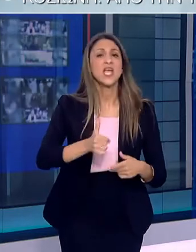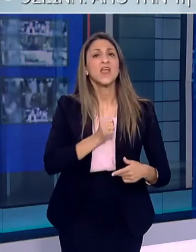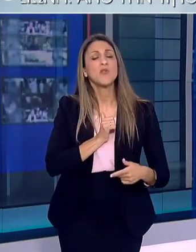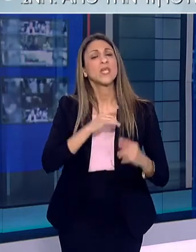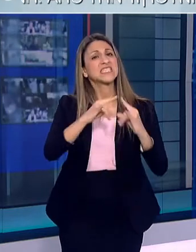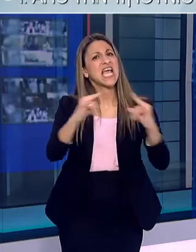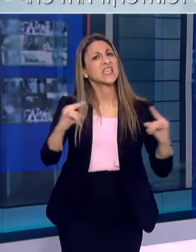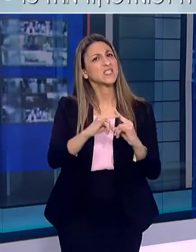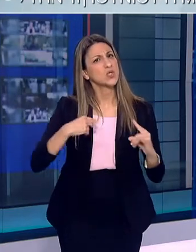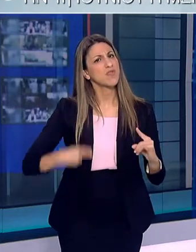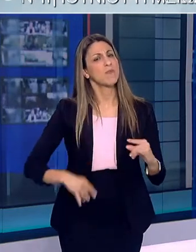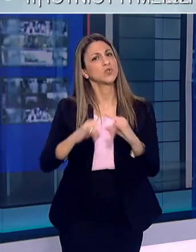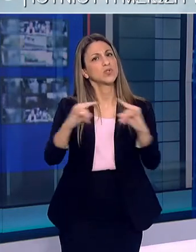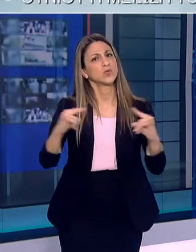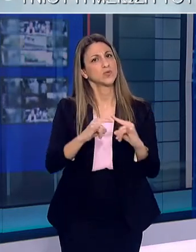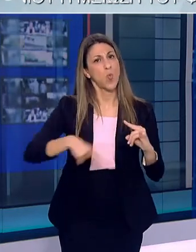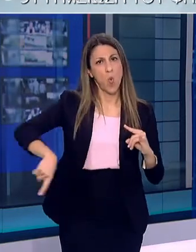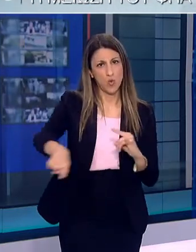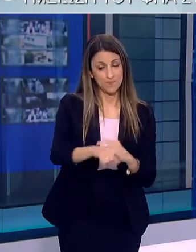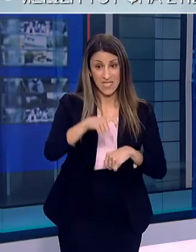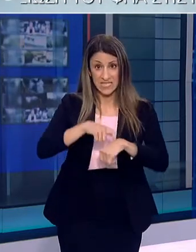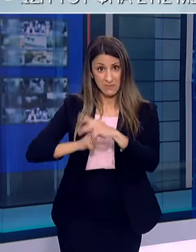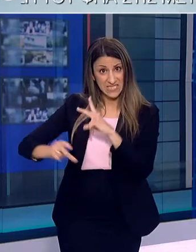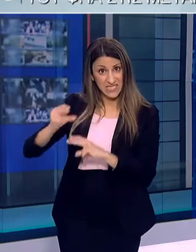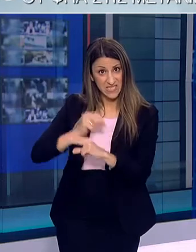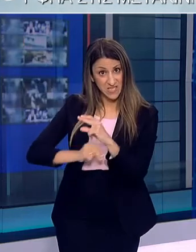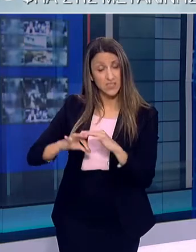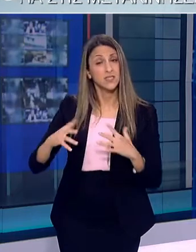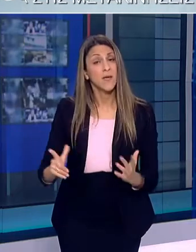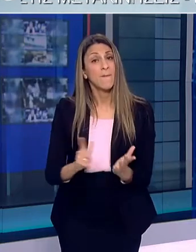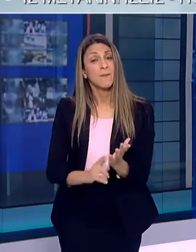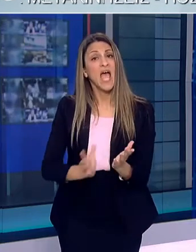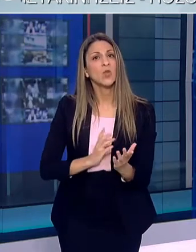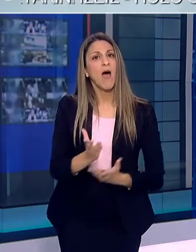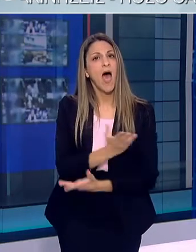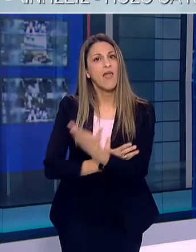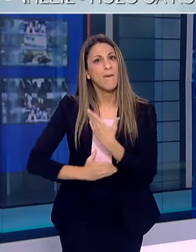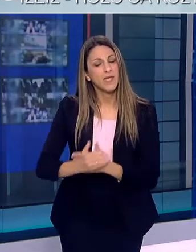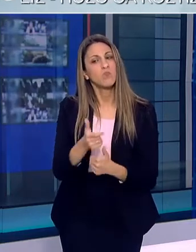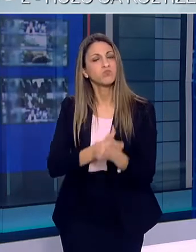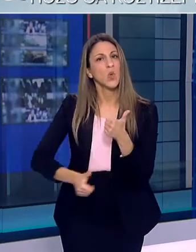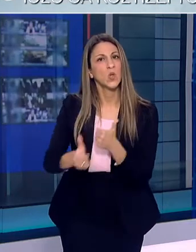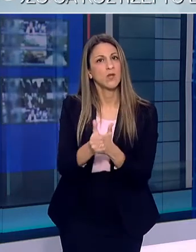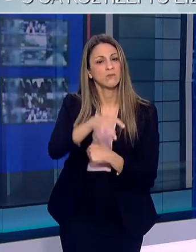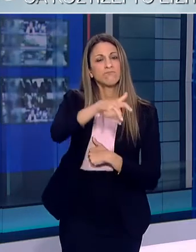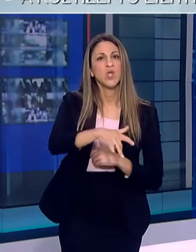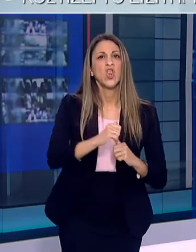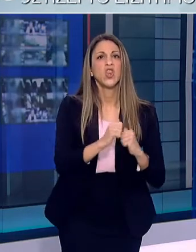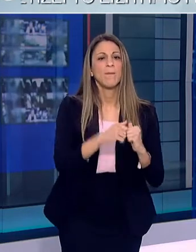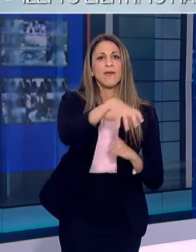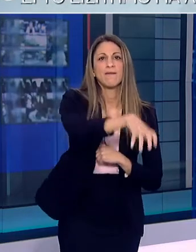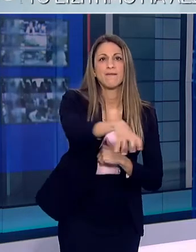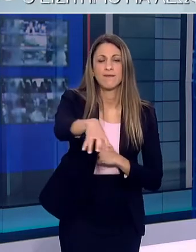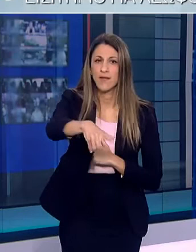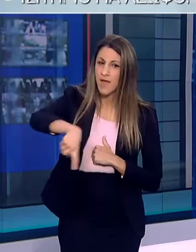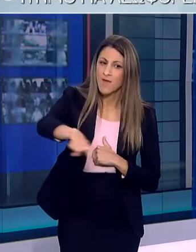κατασκηνώσεων Κατά τη συζήτηση δόθηκε προτεραιότητα στις ανοιχτές δομές για το μαμε ειδικές ανάγκες δεδομένου ότι η εποστέρησή τους έστω και για